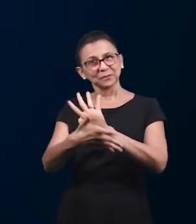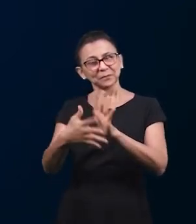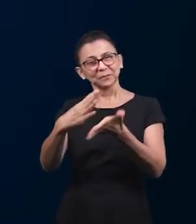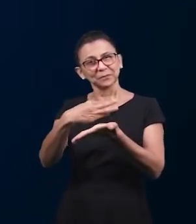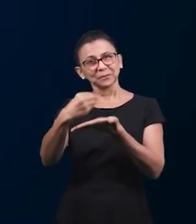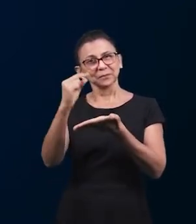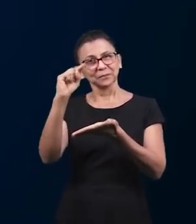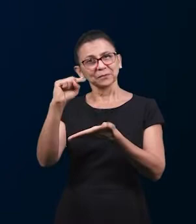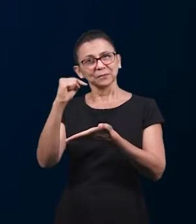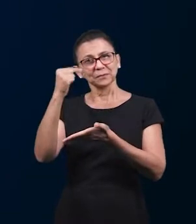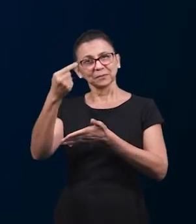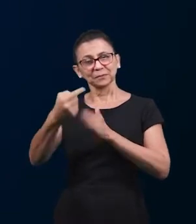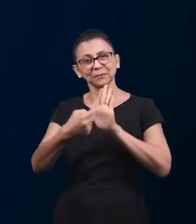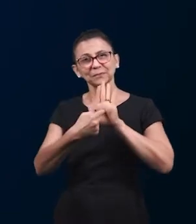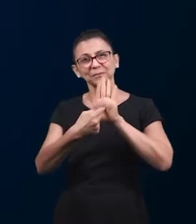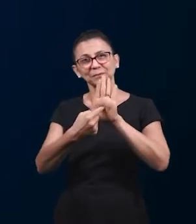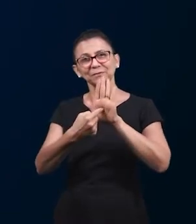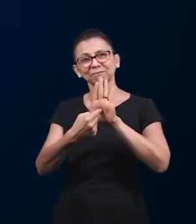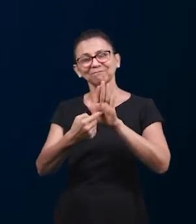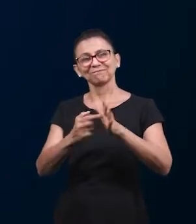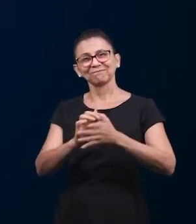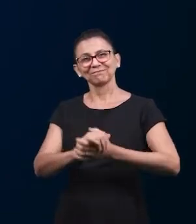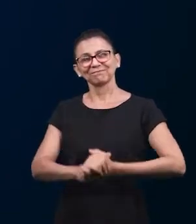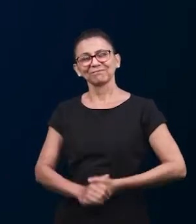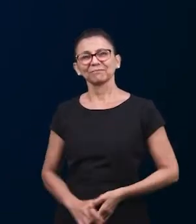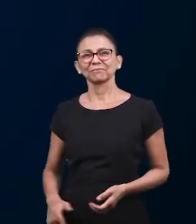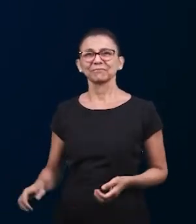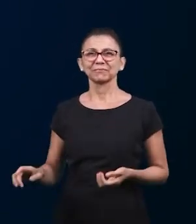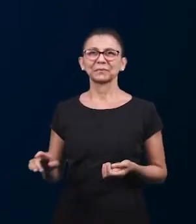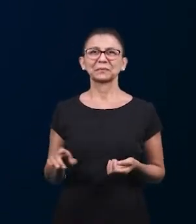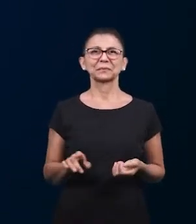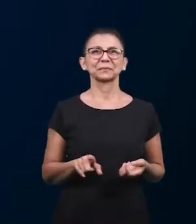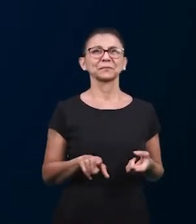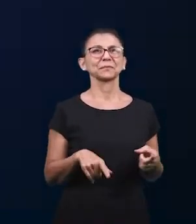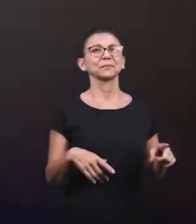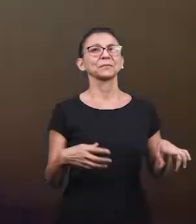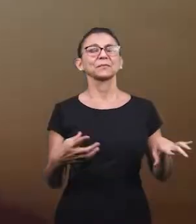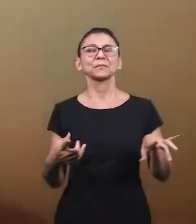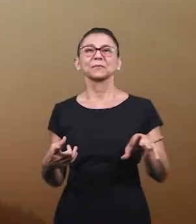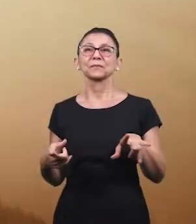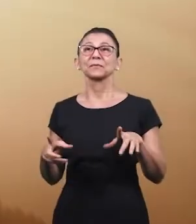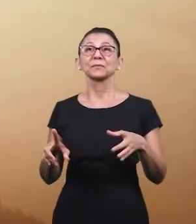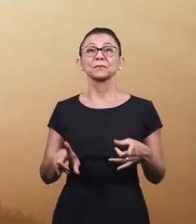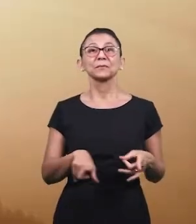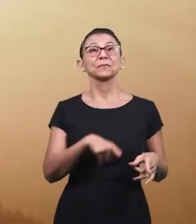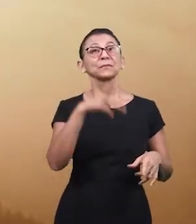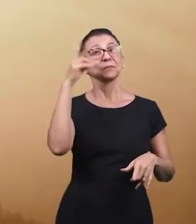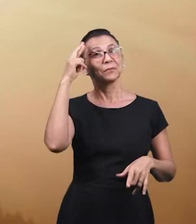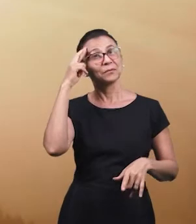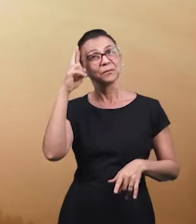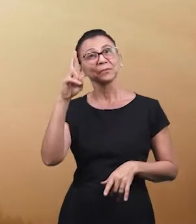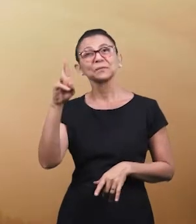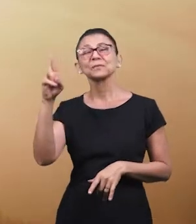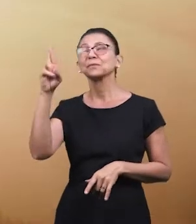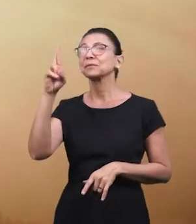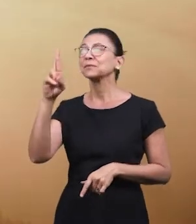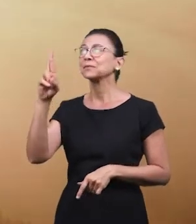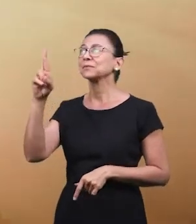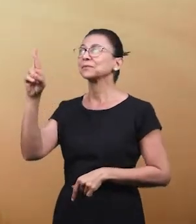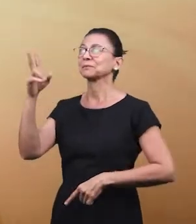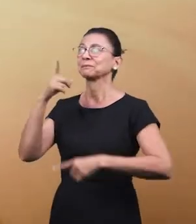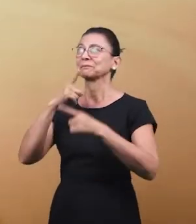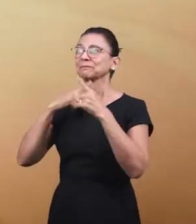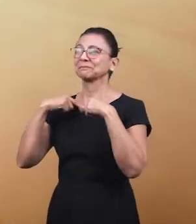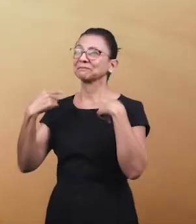и за этим мы продолжим. Хочу